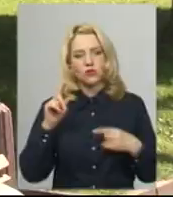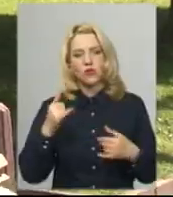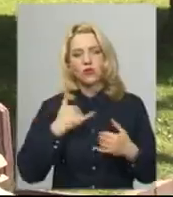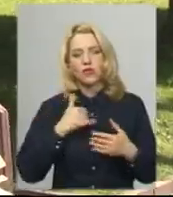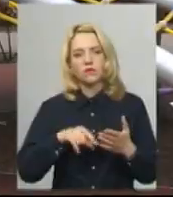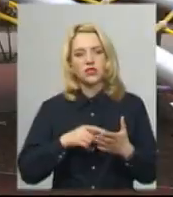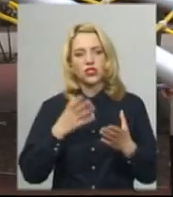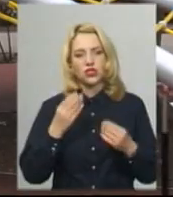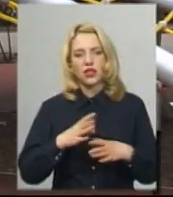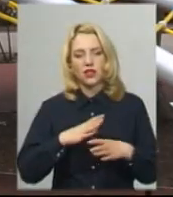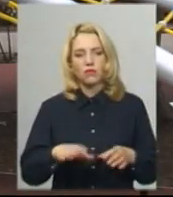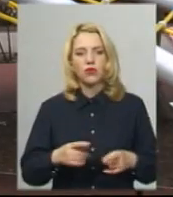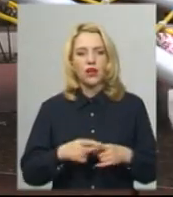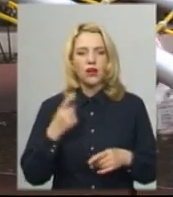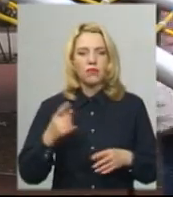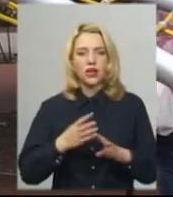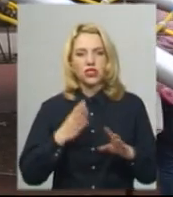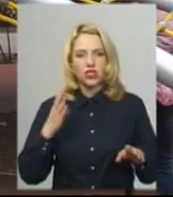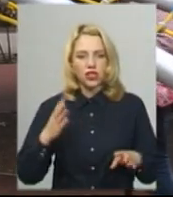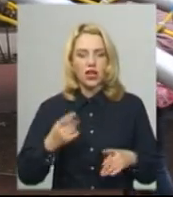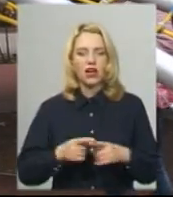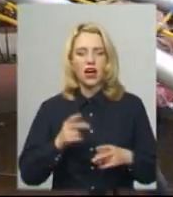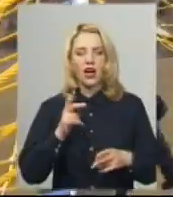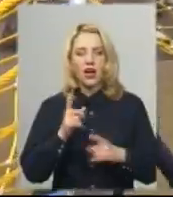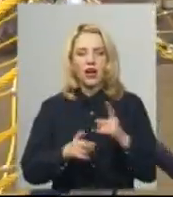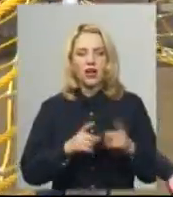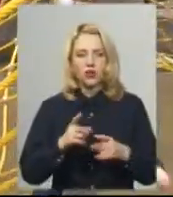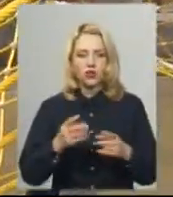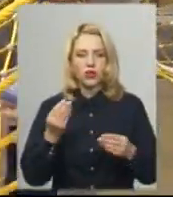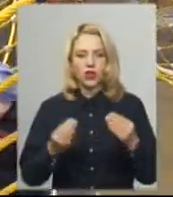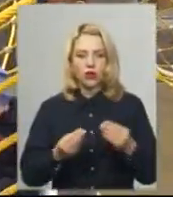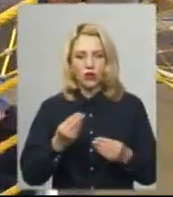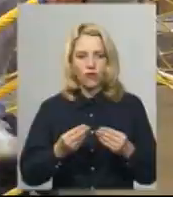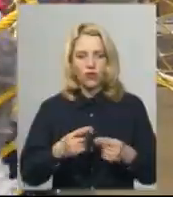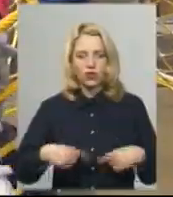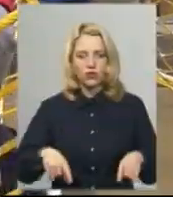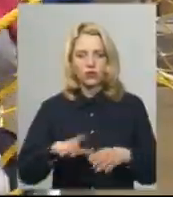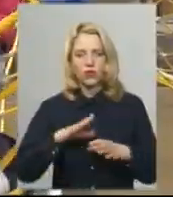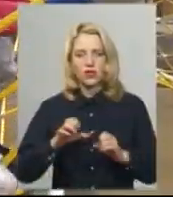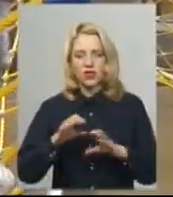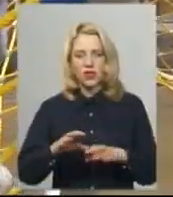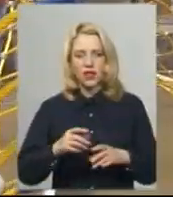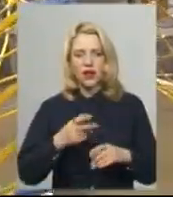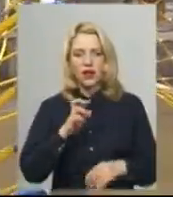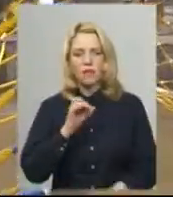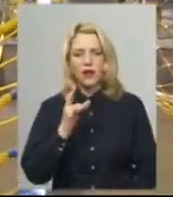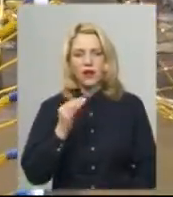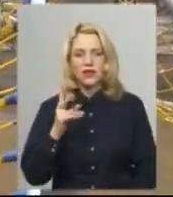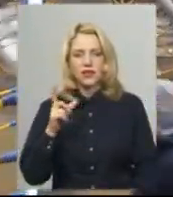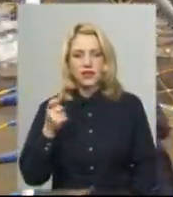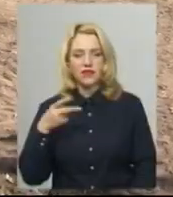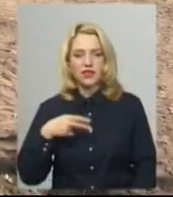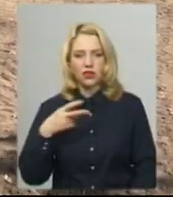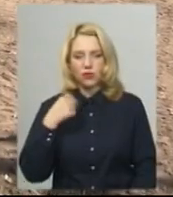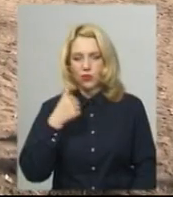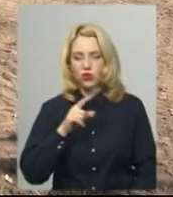в нашому місті ще не було. Перша черга реконструкції ігрової зони була здана в експлуатацію у березні 2020 року. Що заплановано